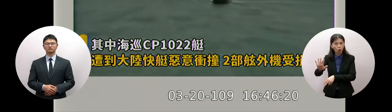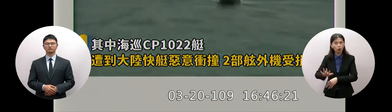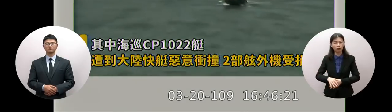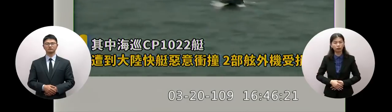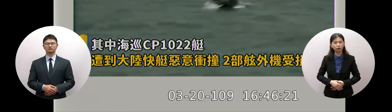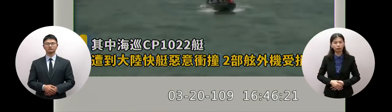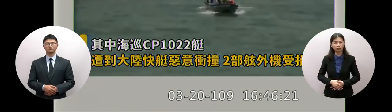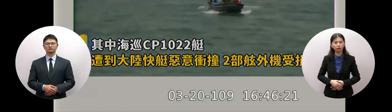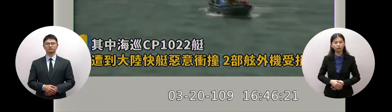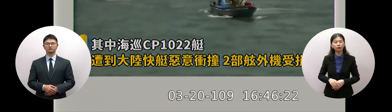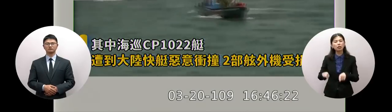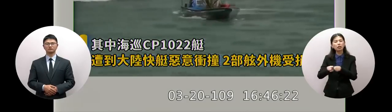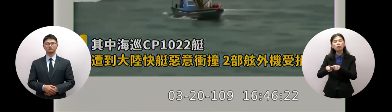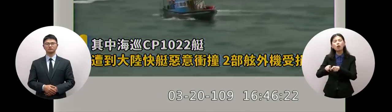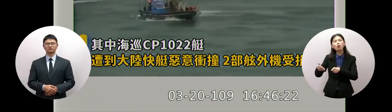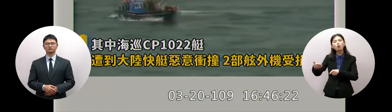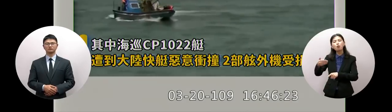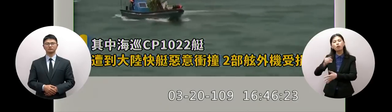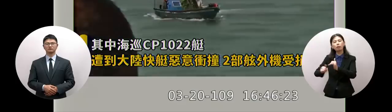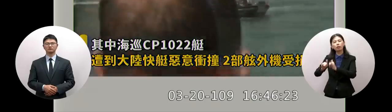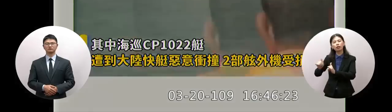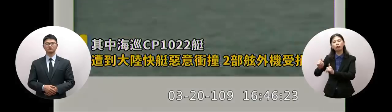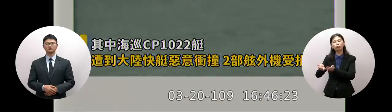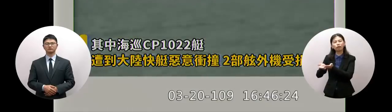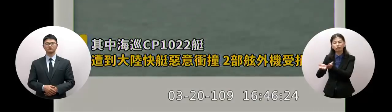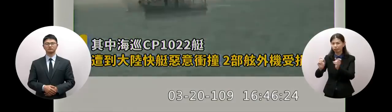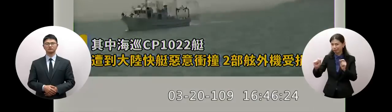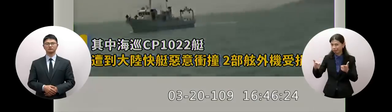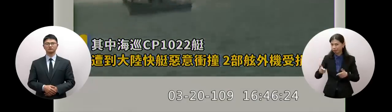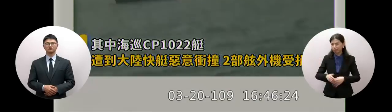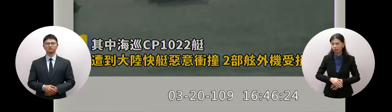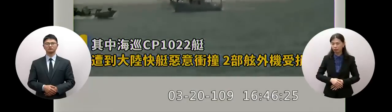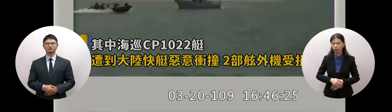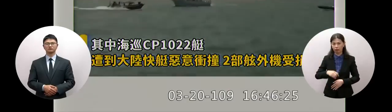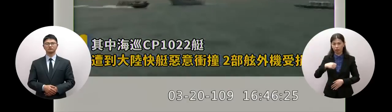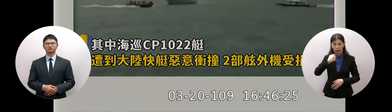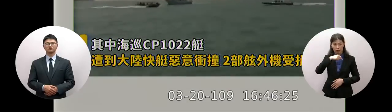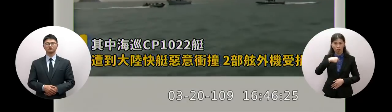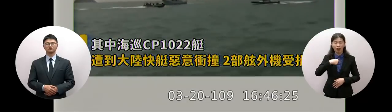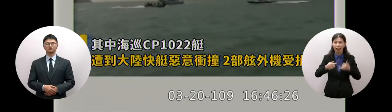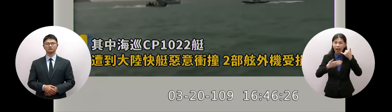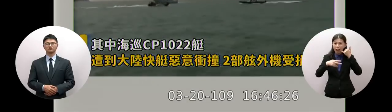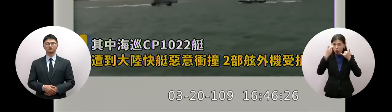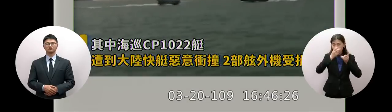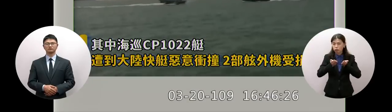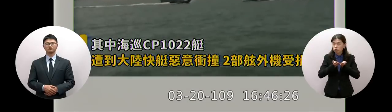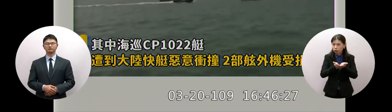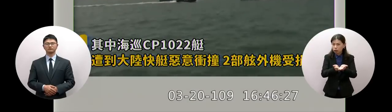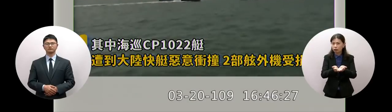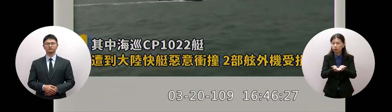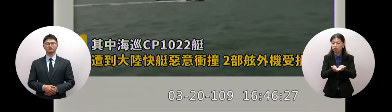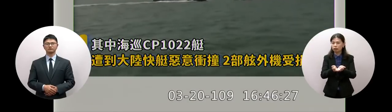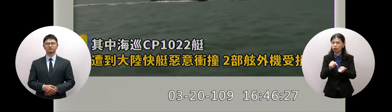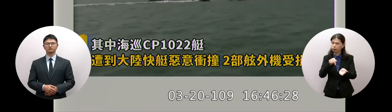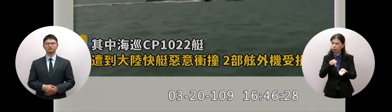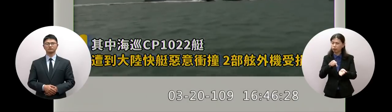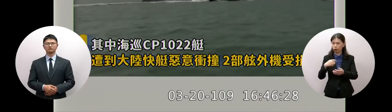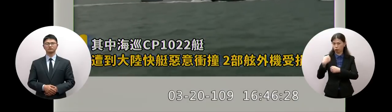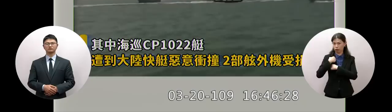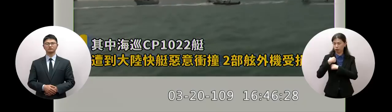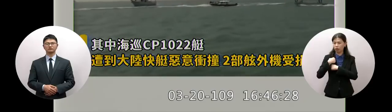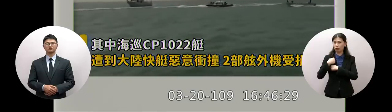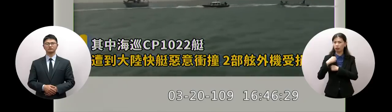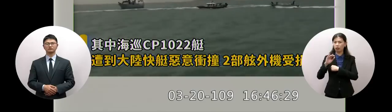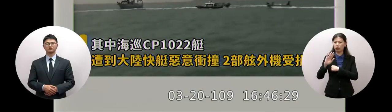的它不是像一般漁民那因為這是海巡的就像我們來進步那我們的國防部當時軍事的